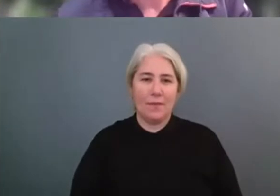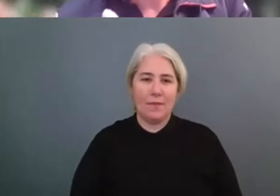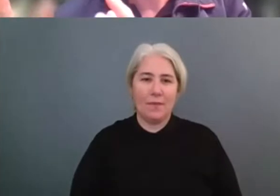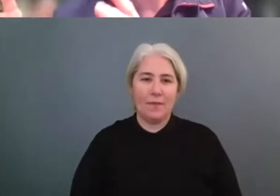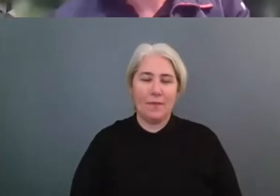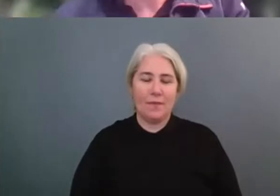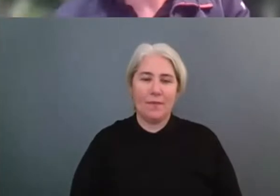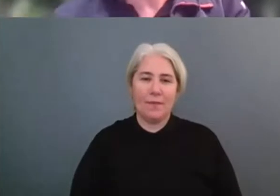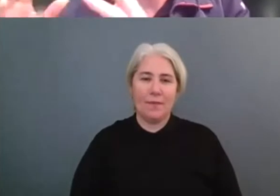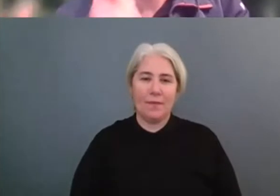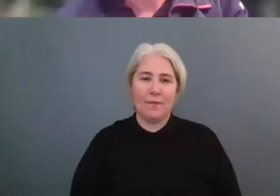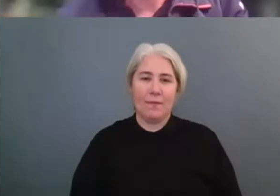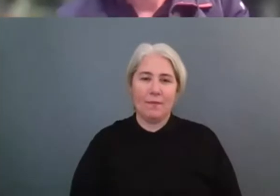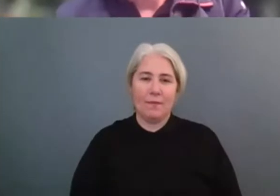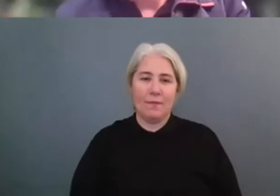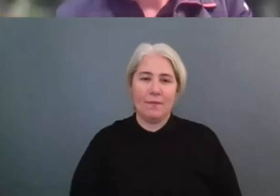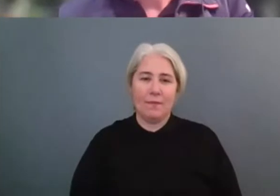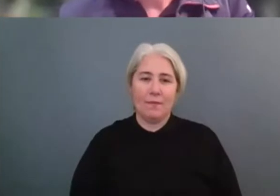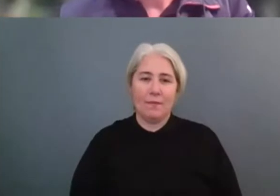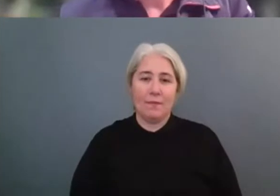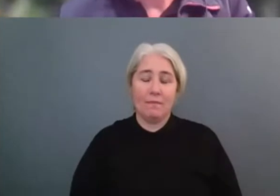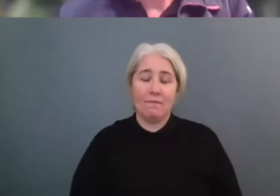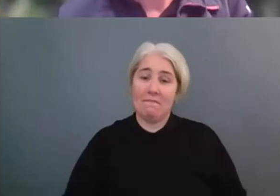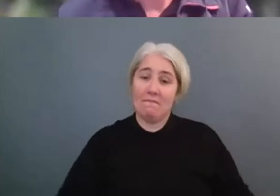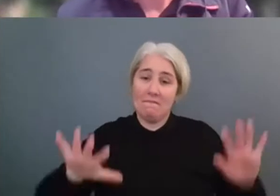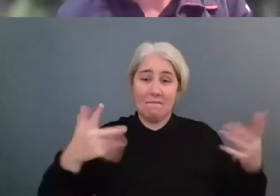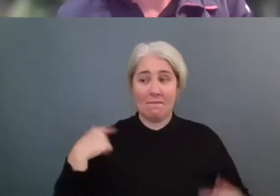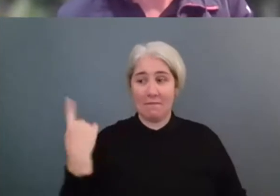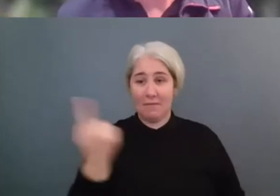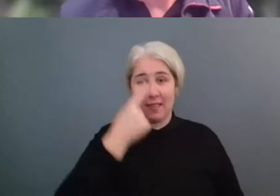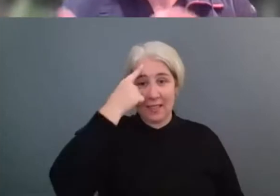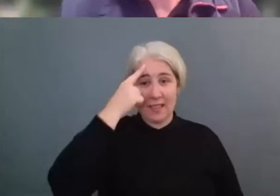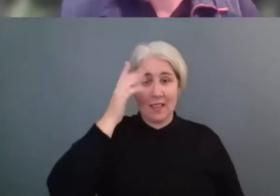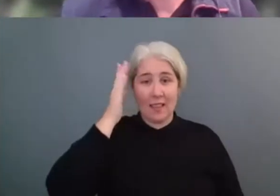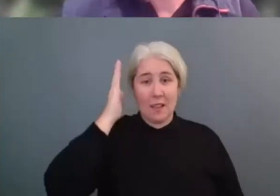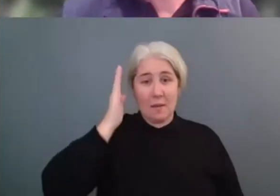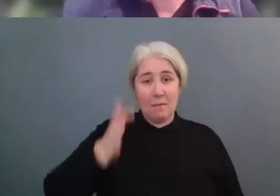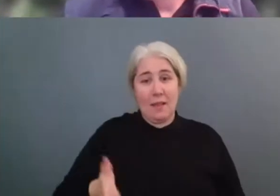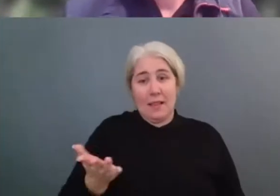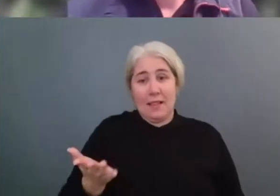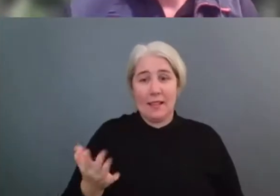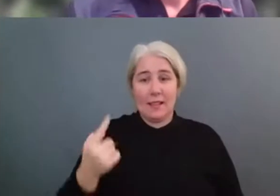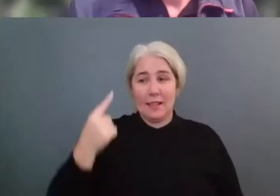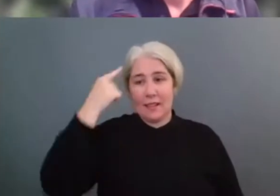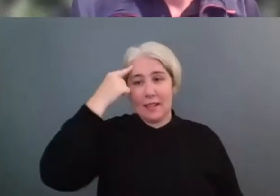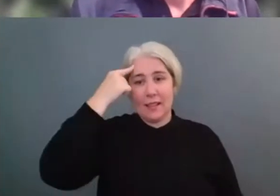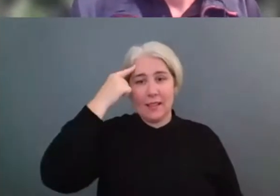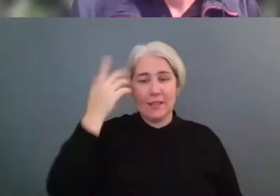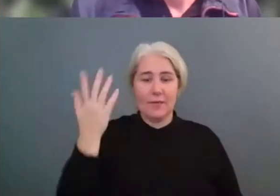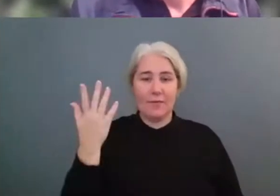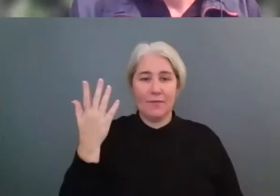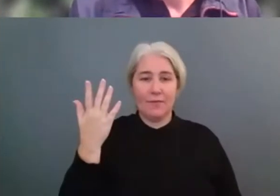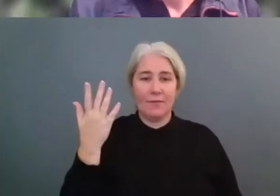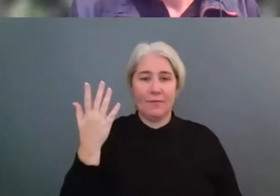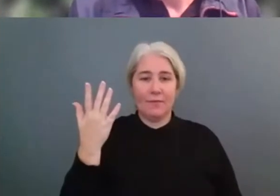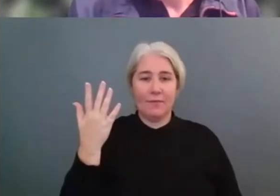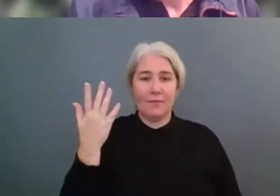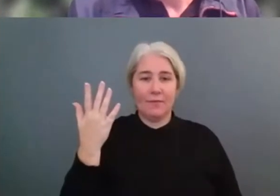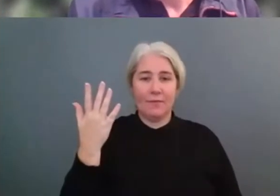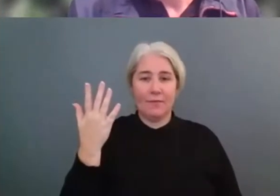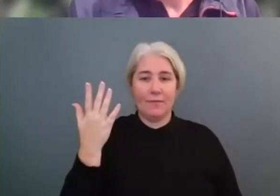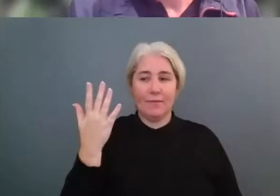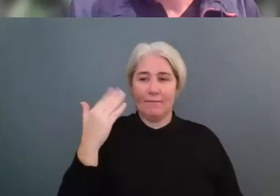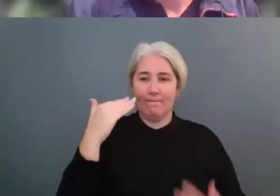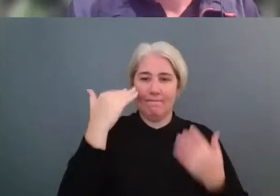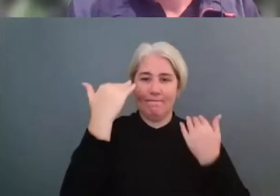serveurs des des modes de consommation plus éco responsable ça certainement il ya des deux mais mais ce